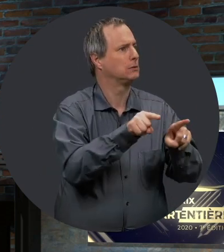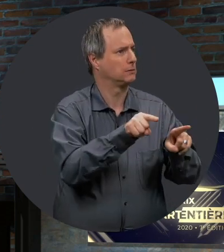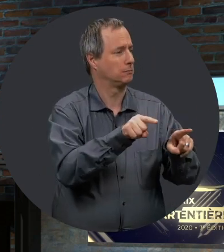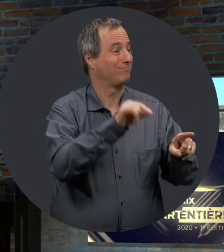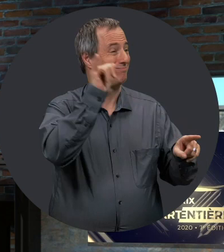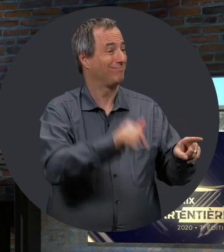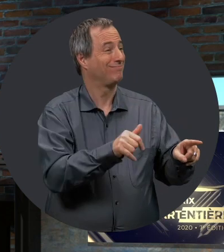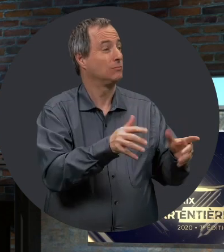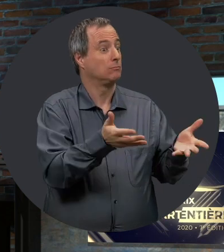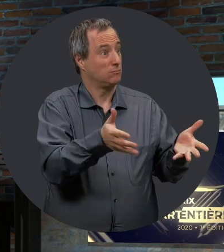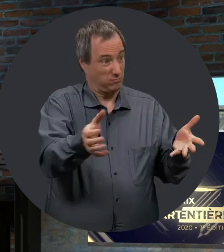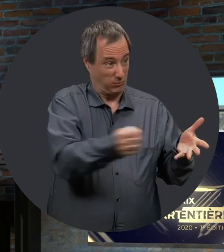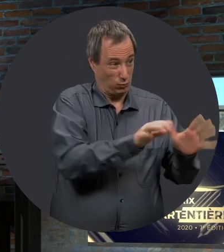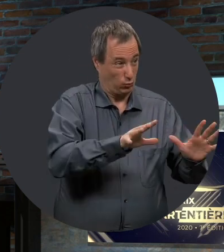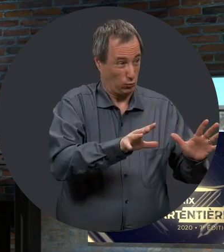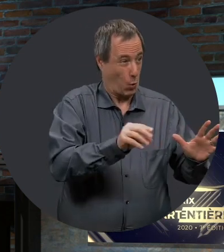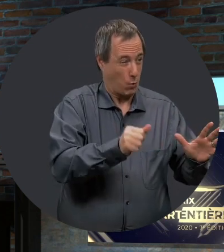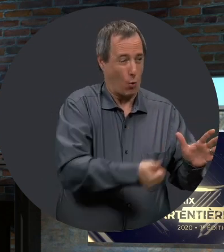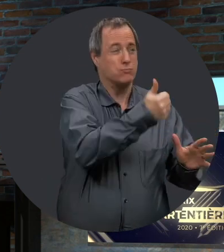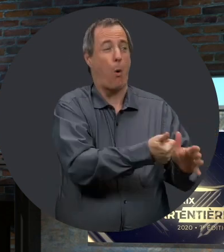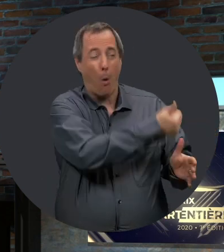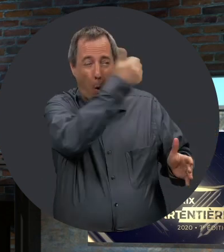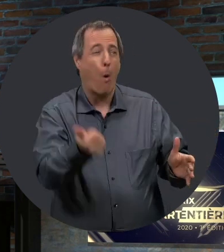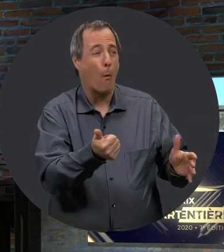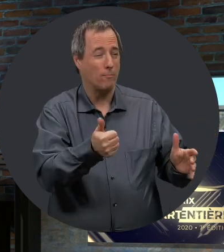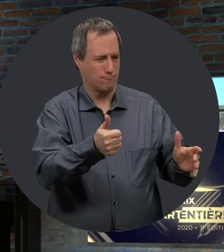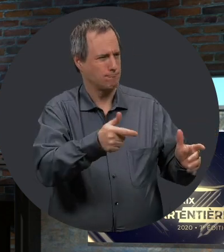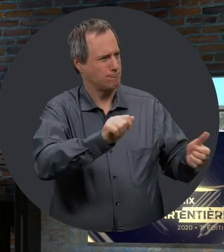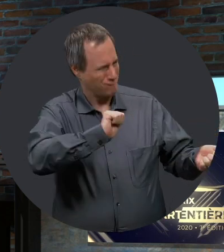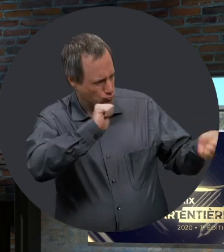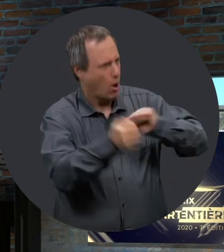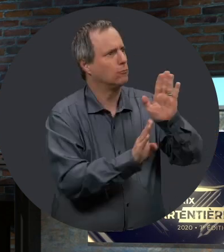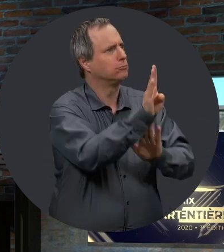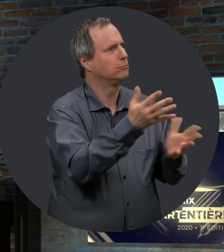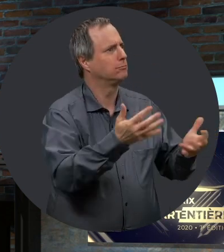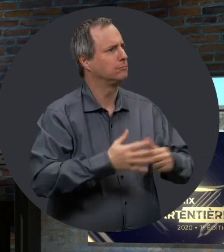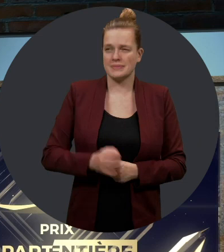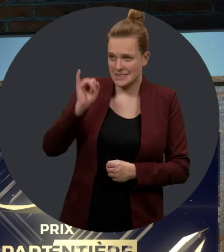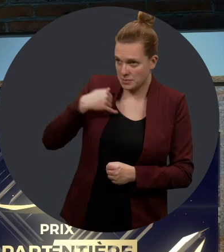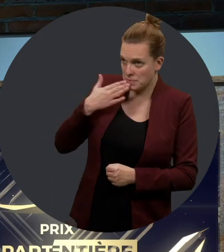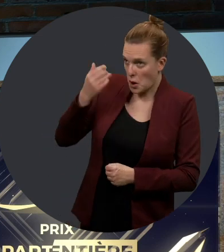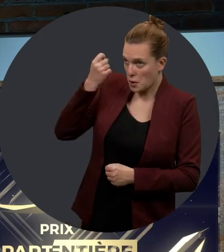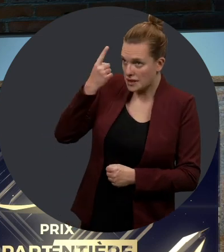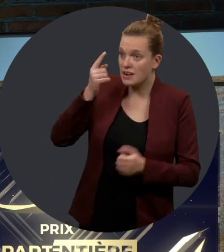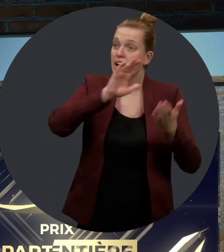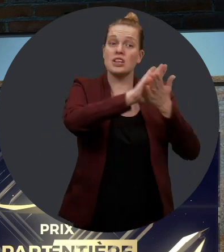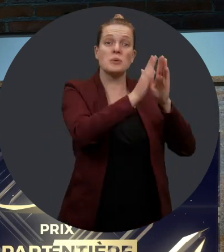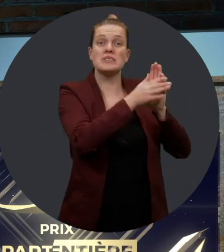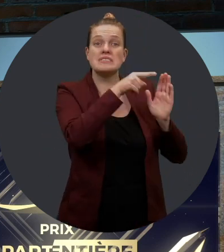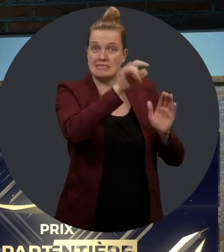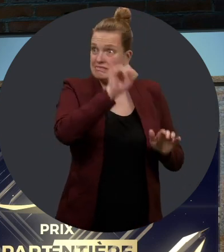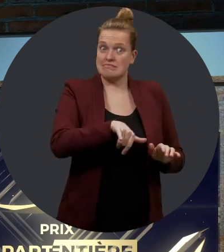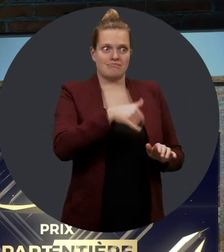leur intégration. Et en ce sens-là, il fait plus que de l'embauche, il fait la différence dans nos communautés. Alors, si je comprends bien,